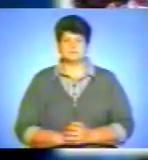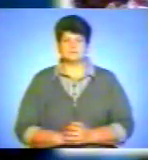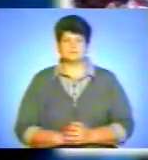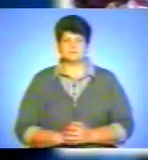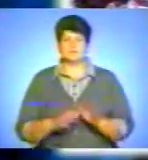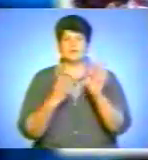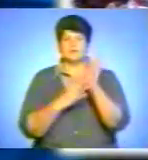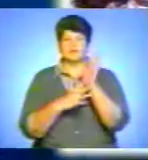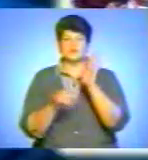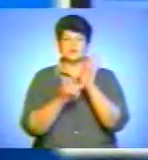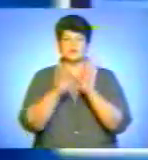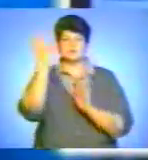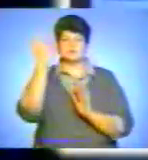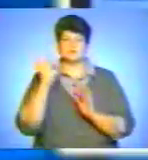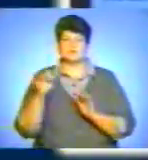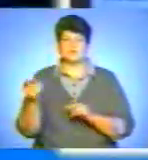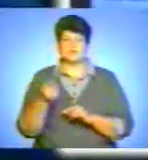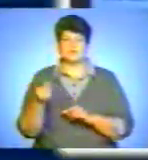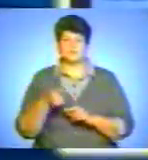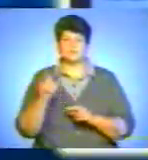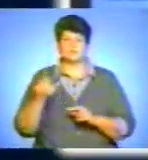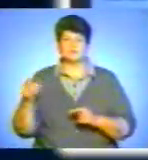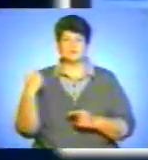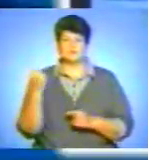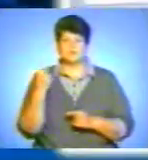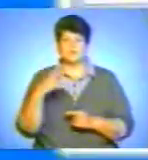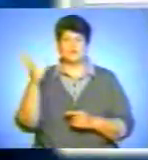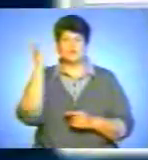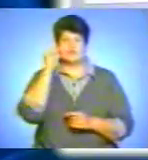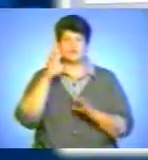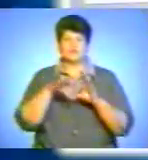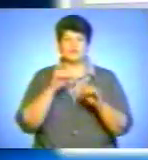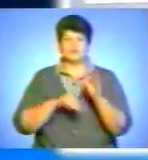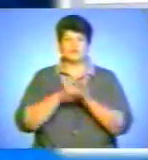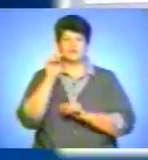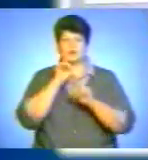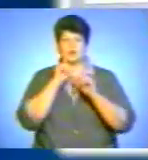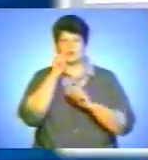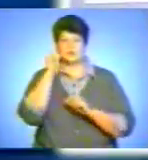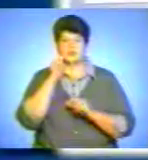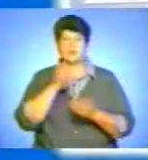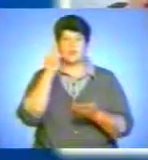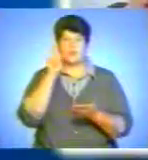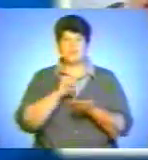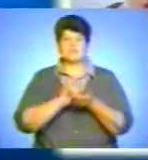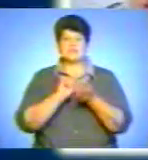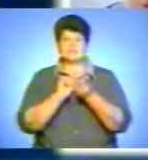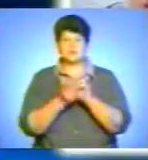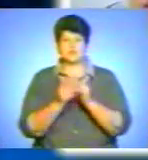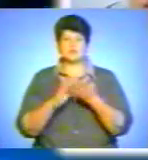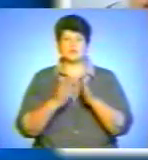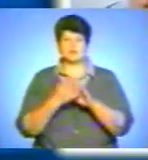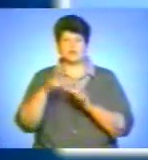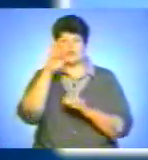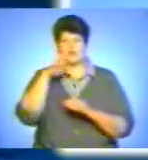96% тернополян і жителів області вважають, що вибори до Верховної Ради України повинні змінювати ситуацію в